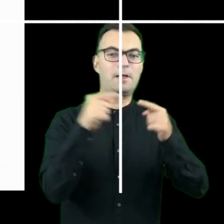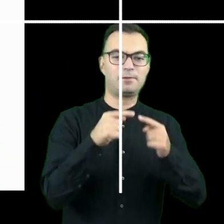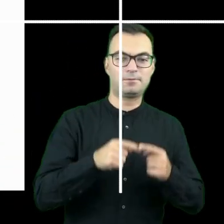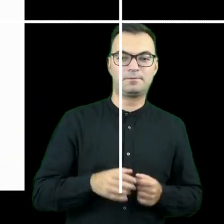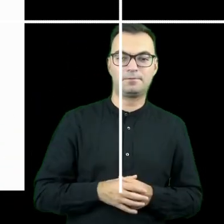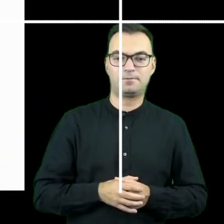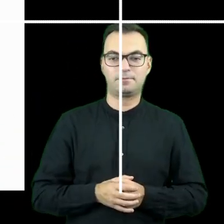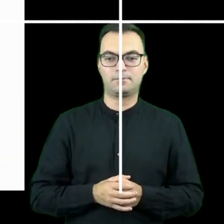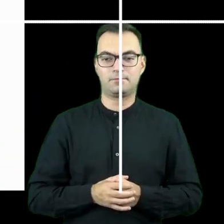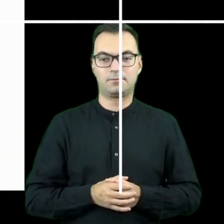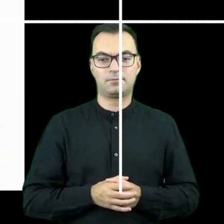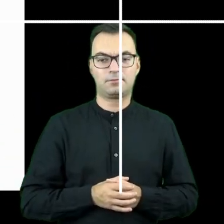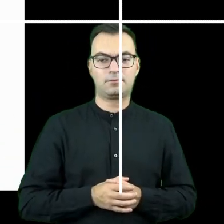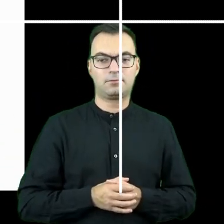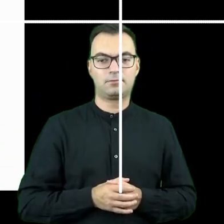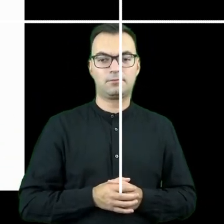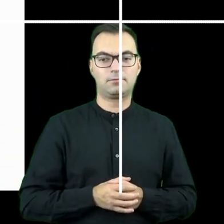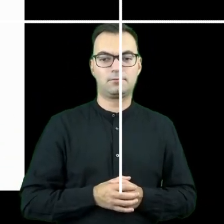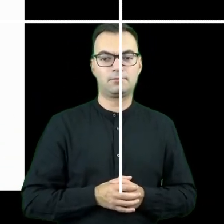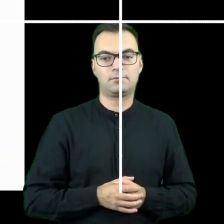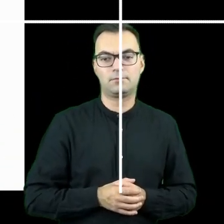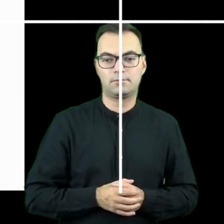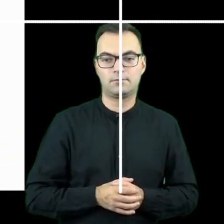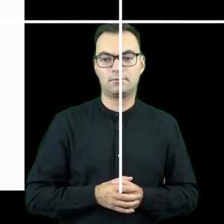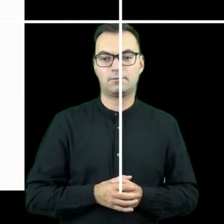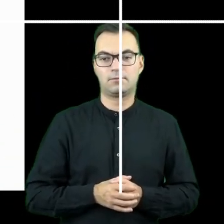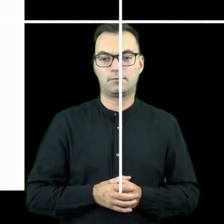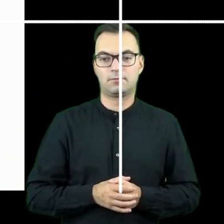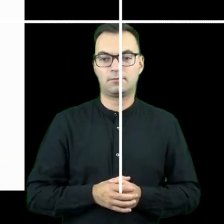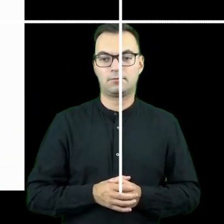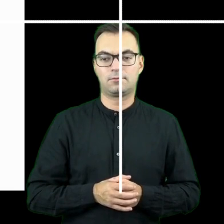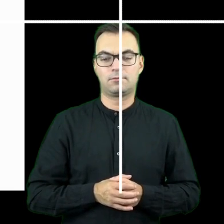Moim zdaniem nie ma nic złego w tym, żeby